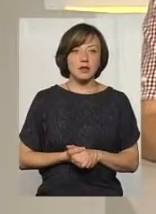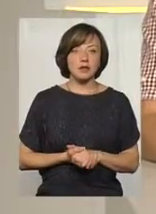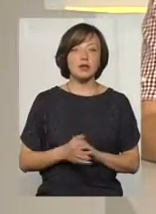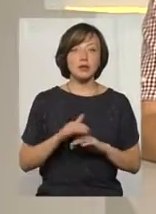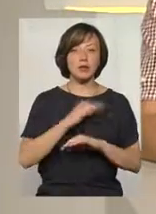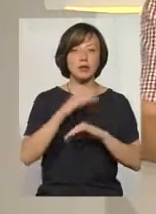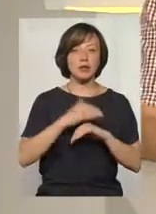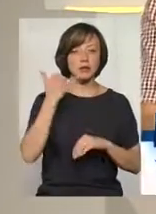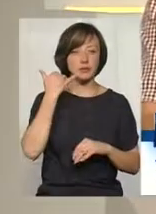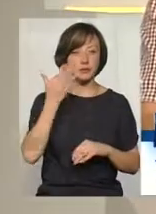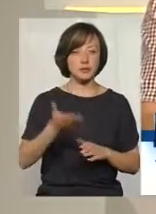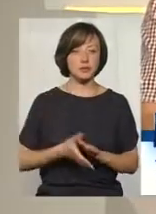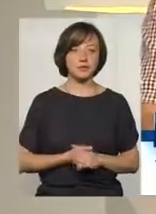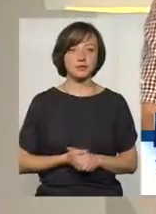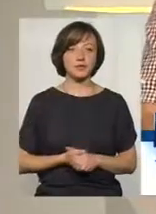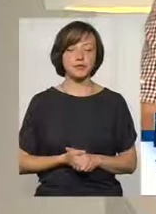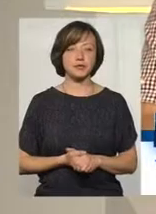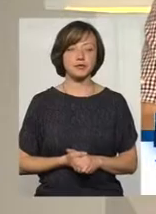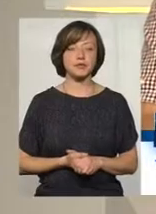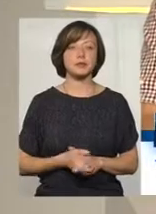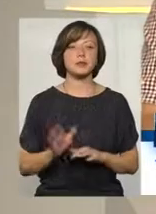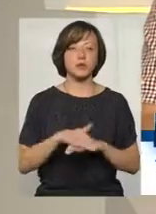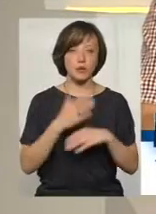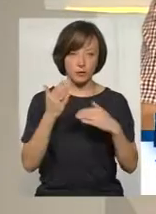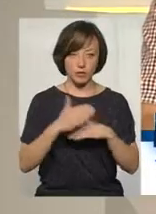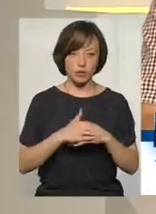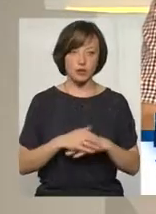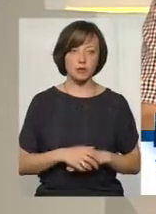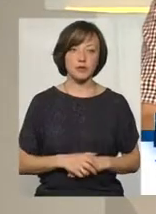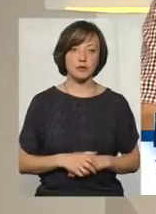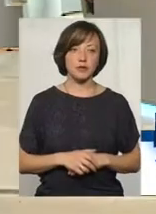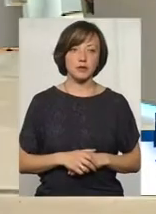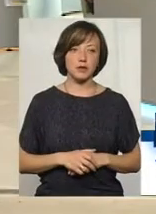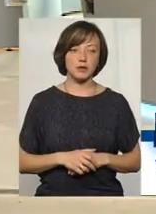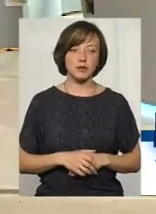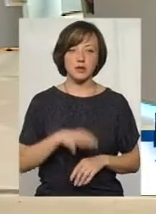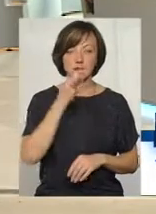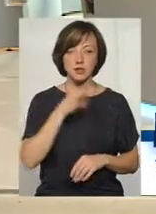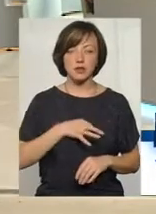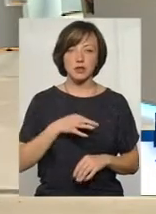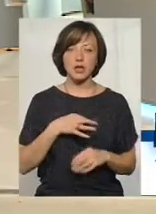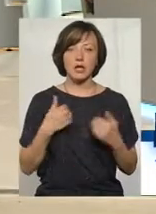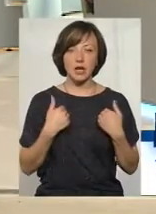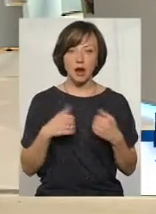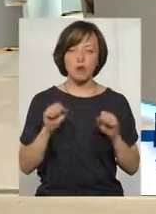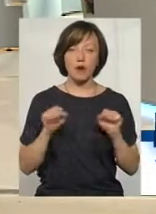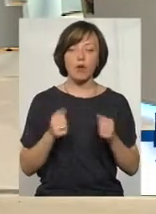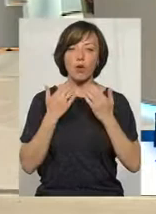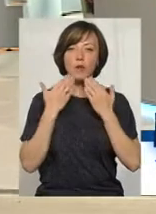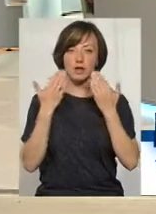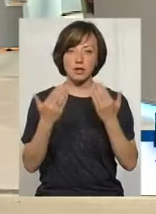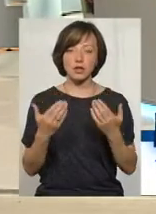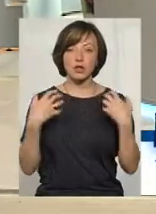Доброго вечора, ви в ефірі. Алло. Да-да, слухаємо вас. Здравствуйте. Добрий вечір. Скажіть, будь ласка, я могу обратиться